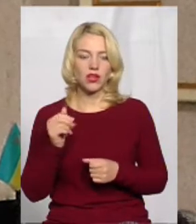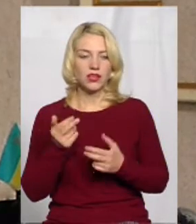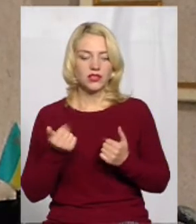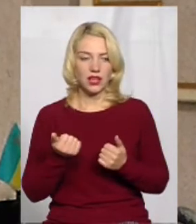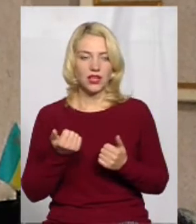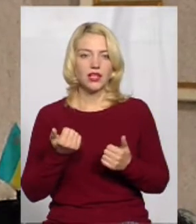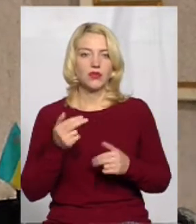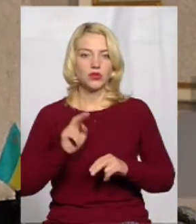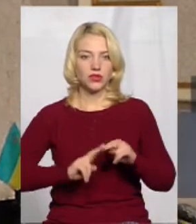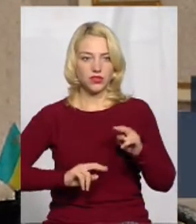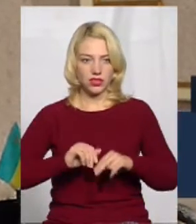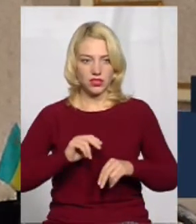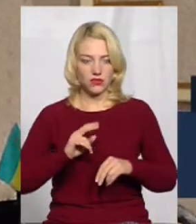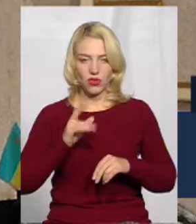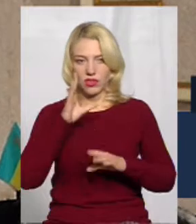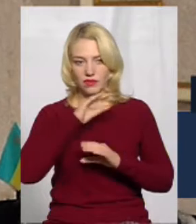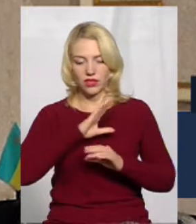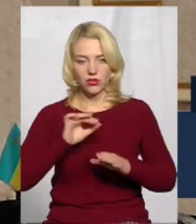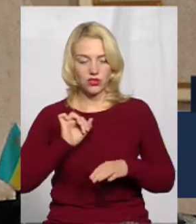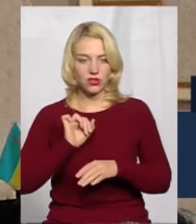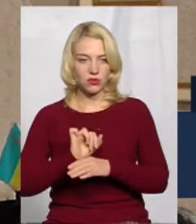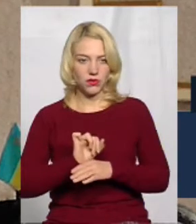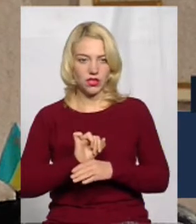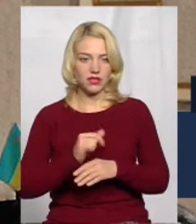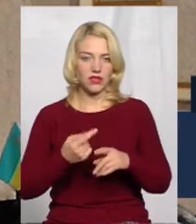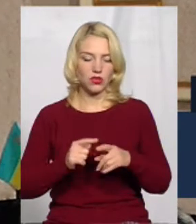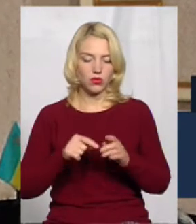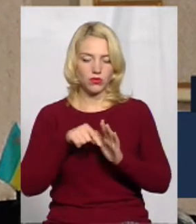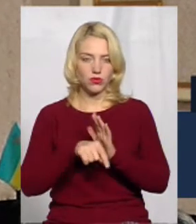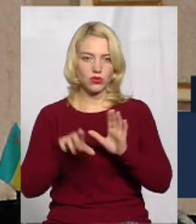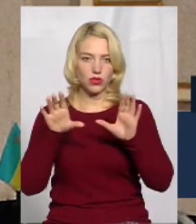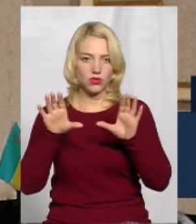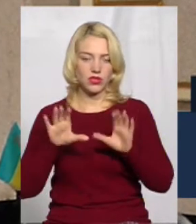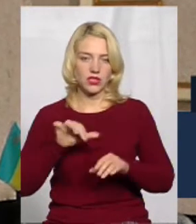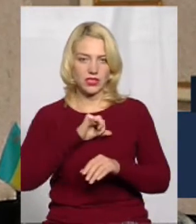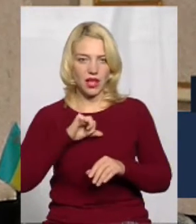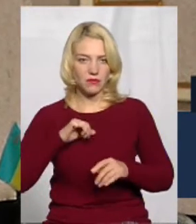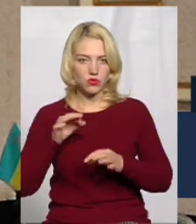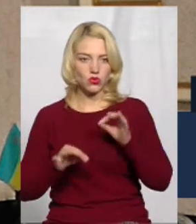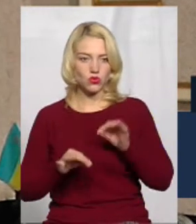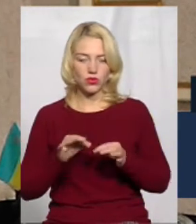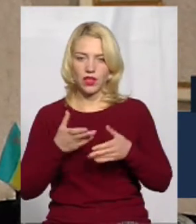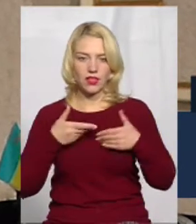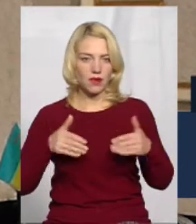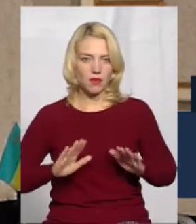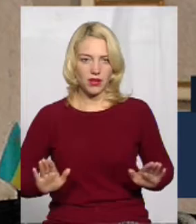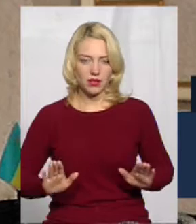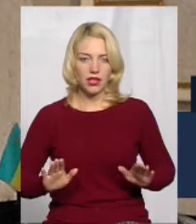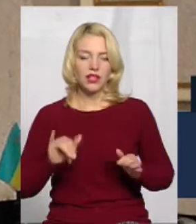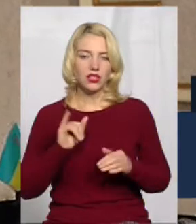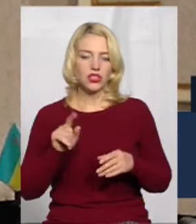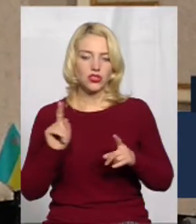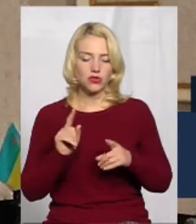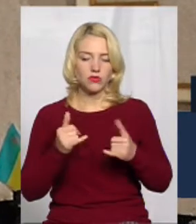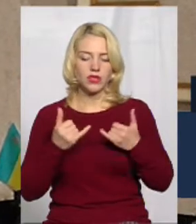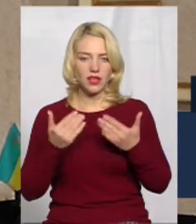Так, будівництво не вдалося зупинити, його по суті узаконили суди, не ми. То, що ми для міста